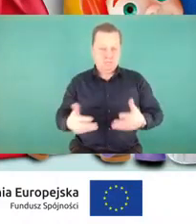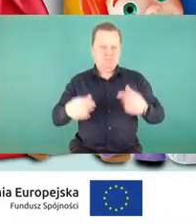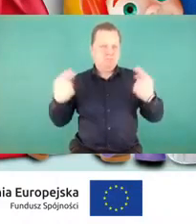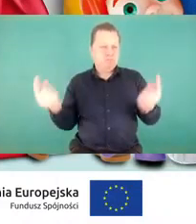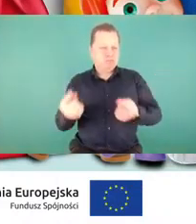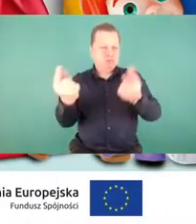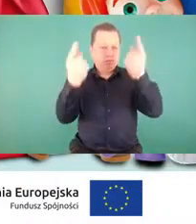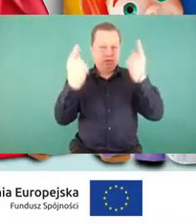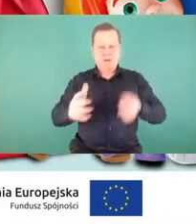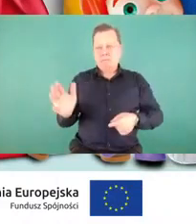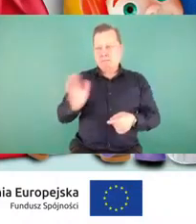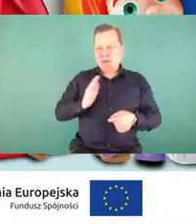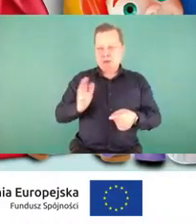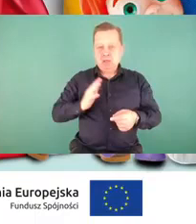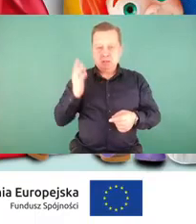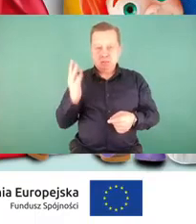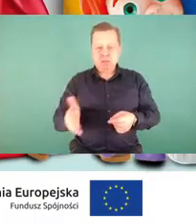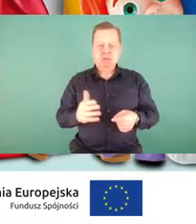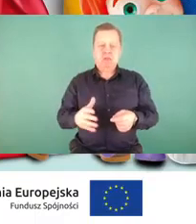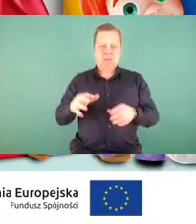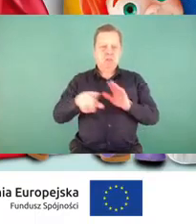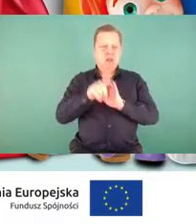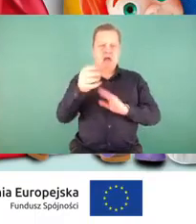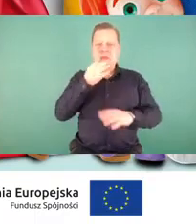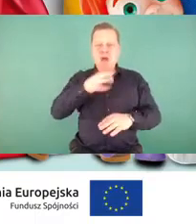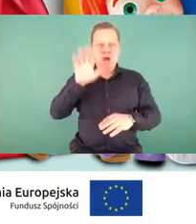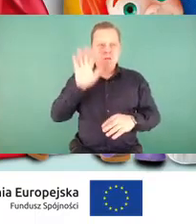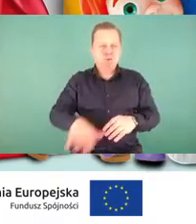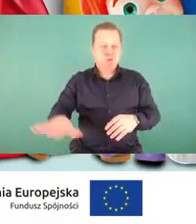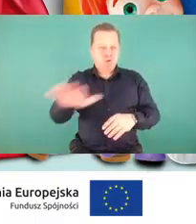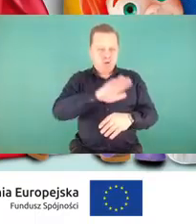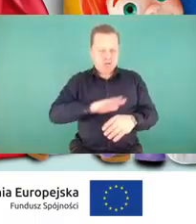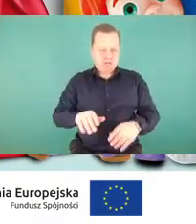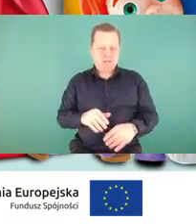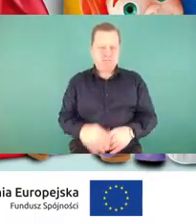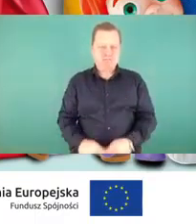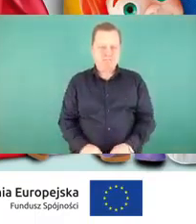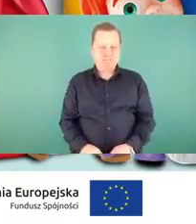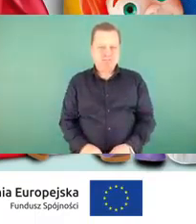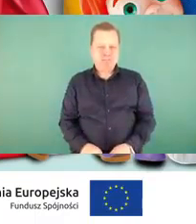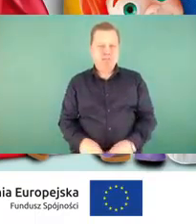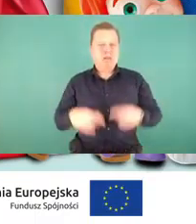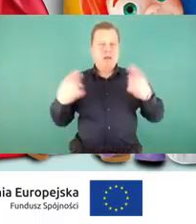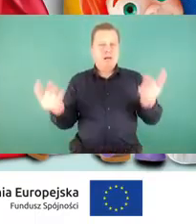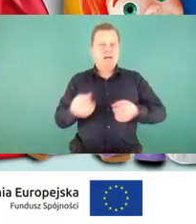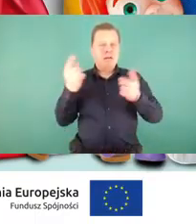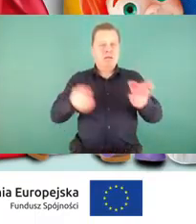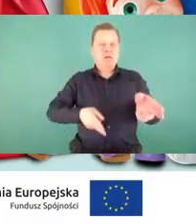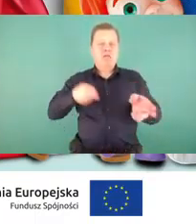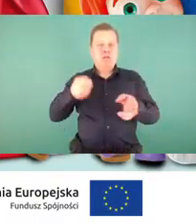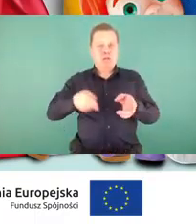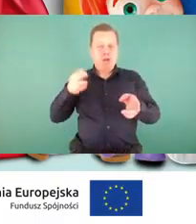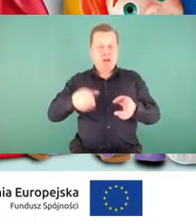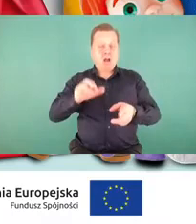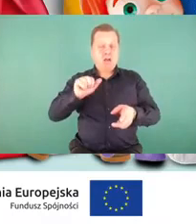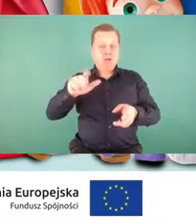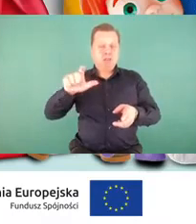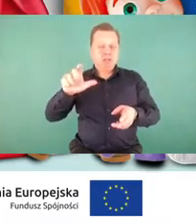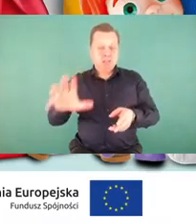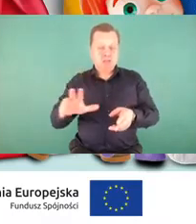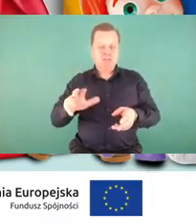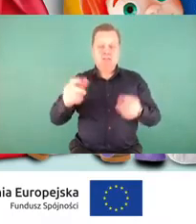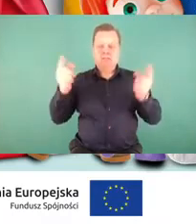bezpieczeństwa wśród najmłodszych uczestników ruchu drogowego. Kampania Kolejowa ABC okazała się ogromnym